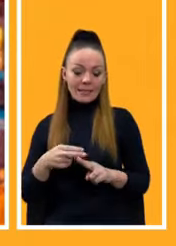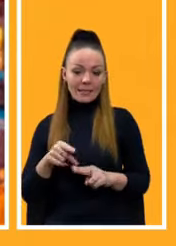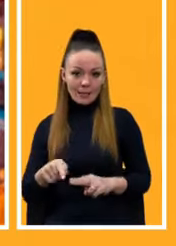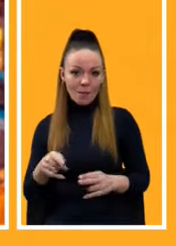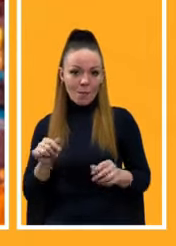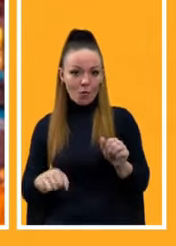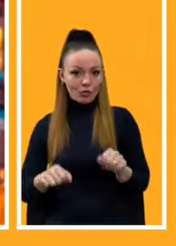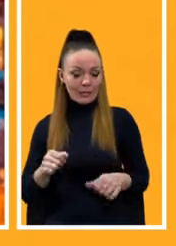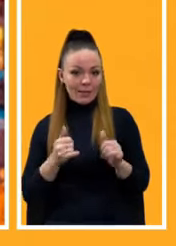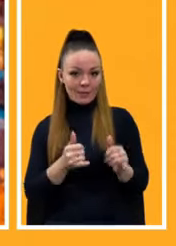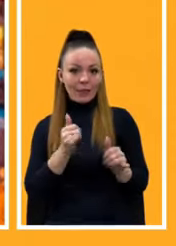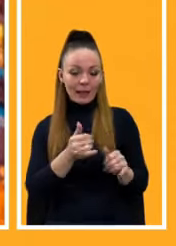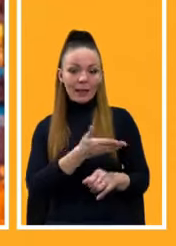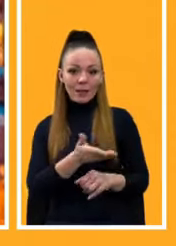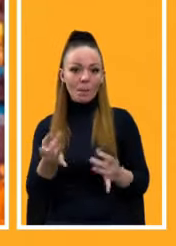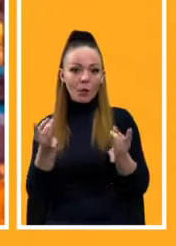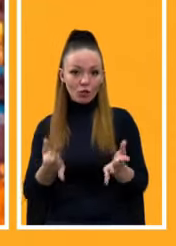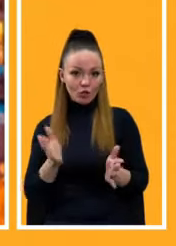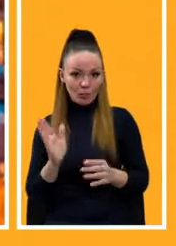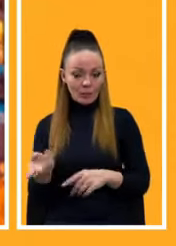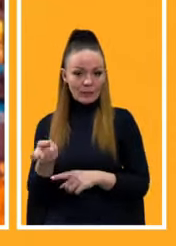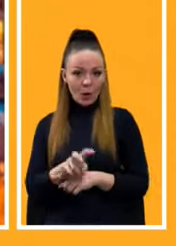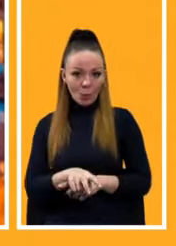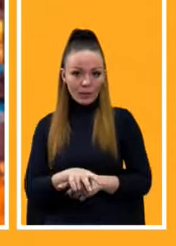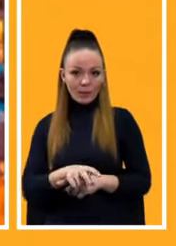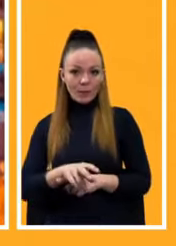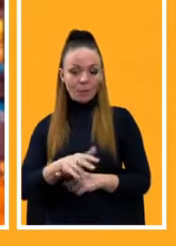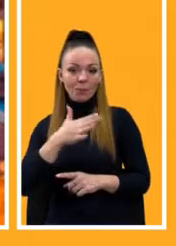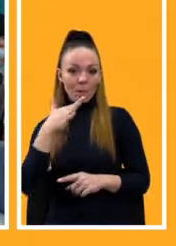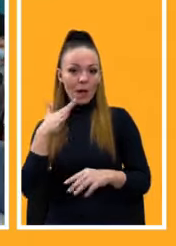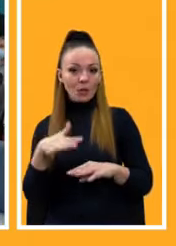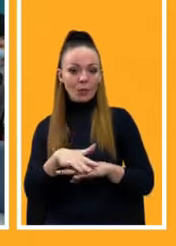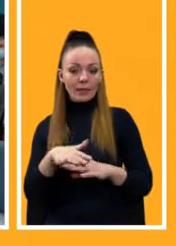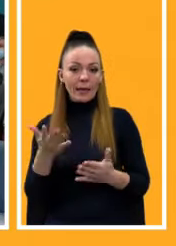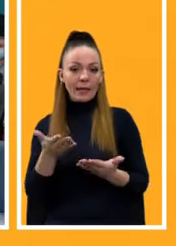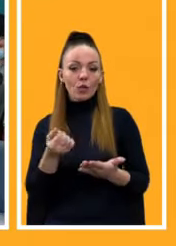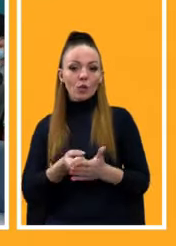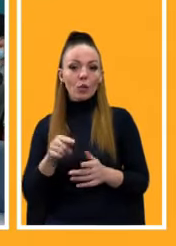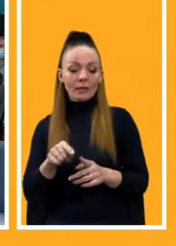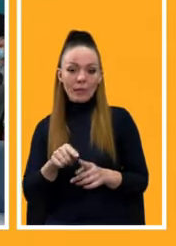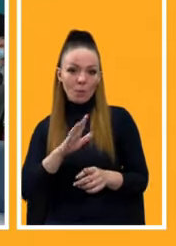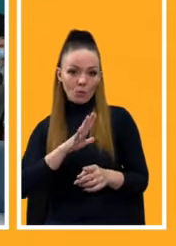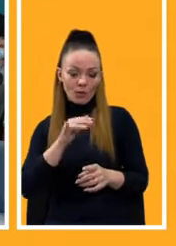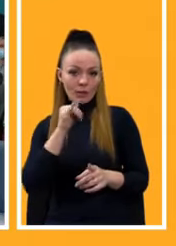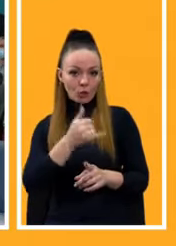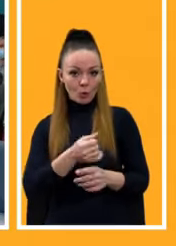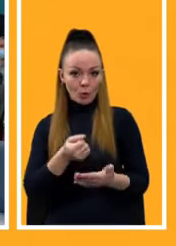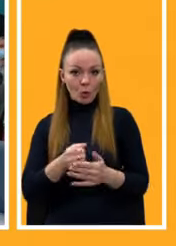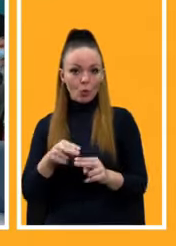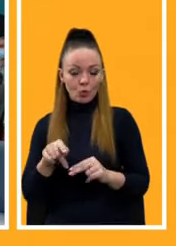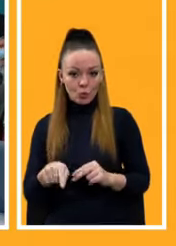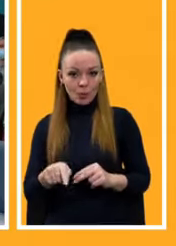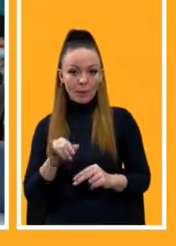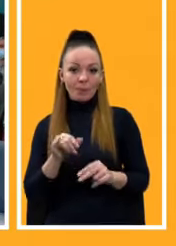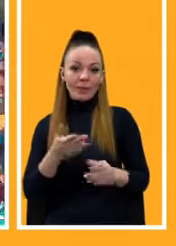що для них набагато простіше буде заходити, набагато ринків, які були до них недоступні до цього. Але так само